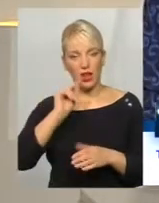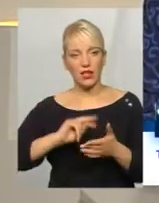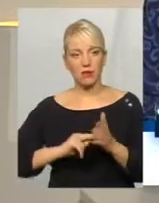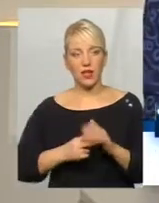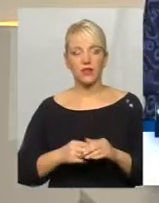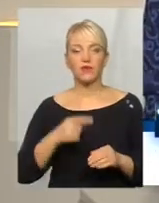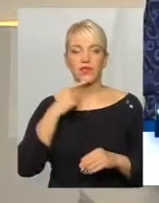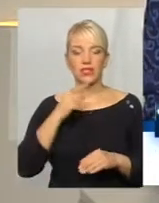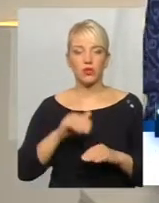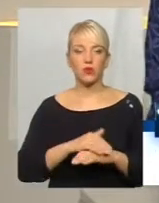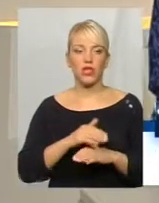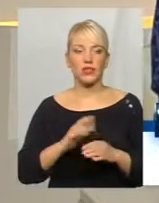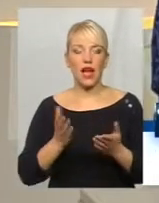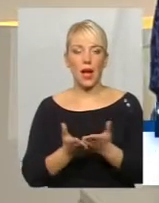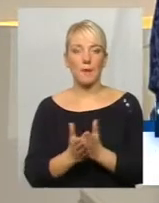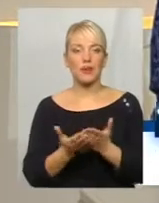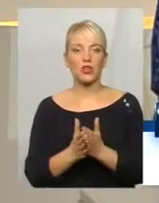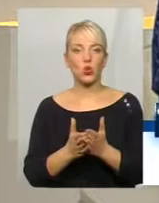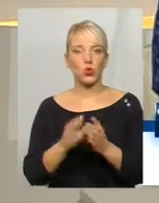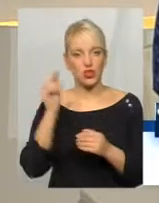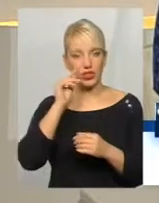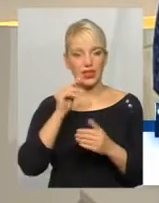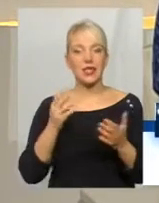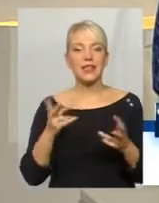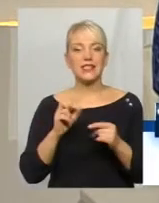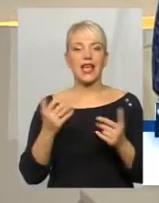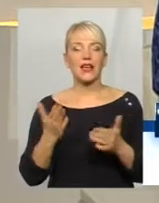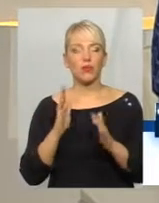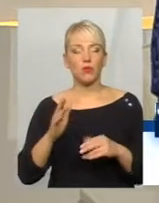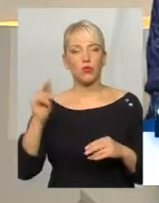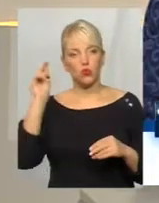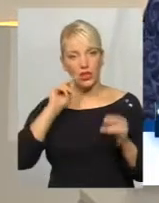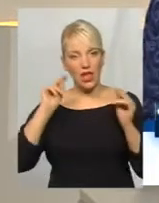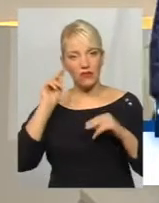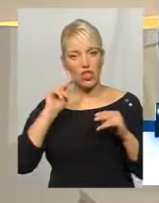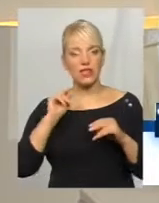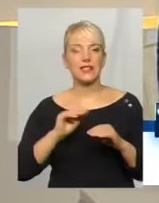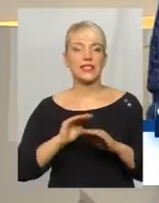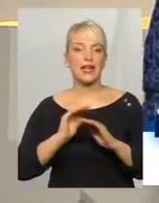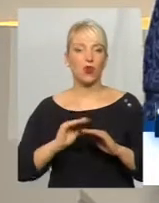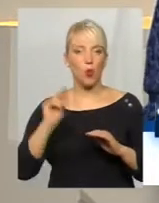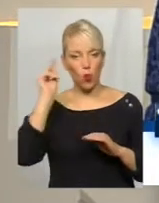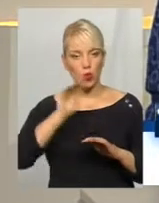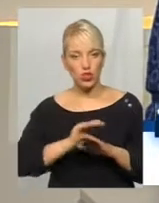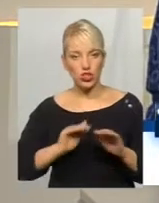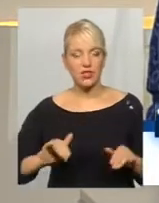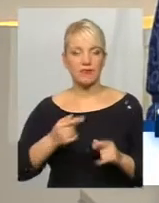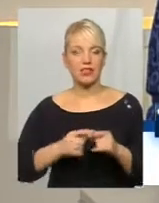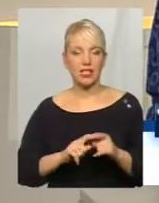підручники, за якими навчатимуться учні в цих школах,